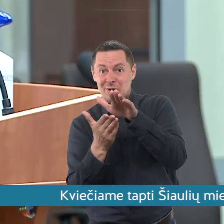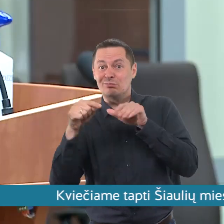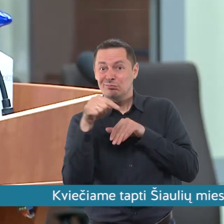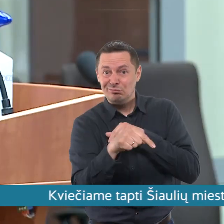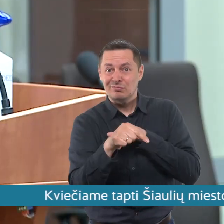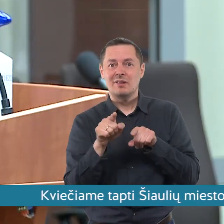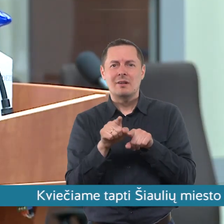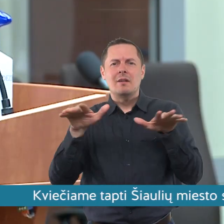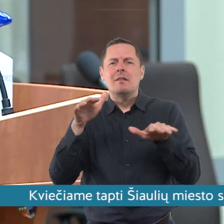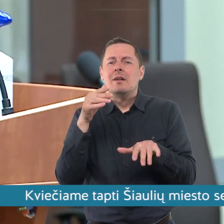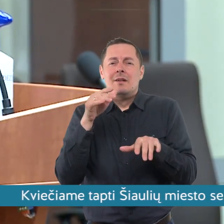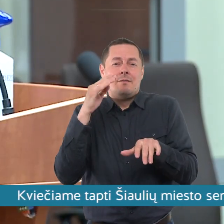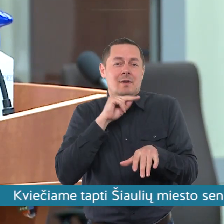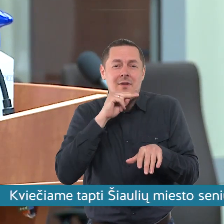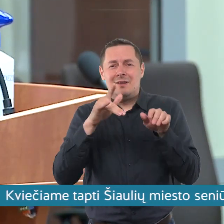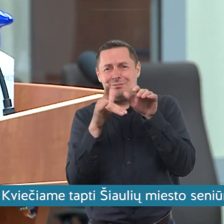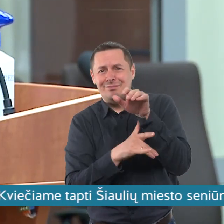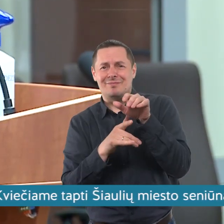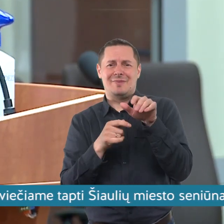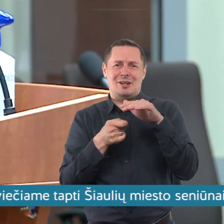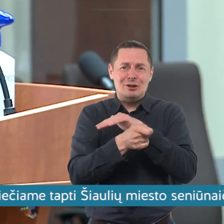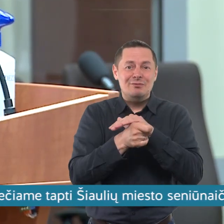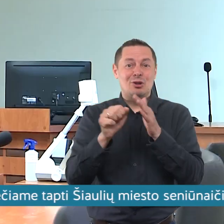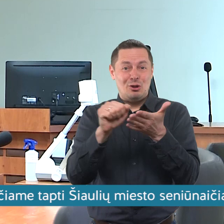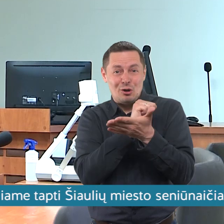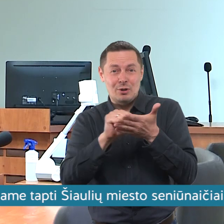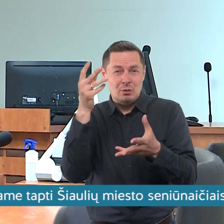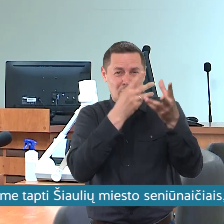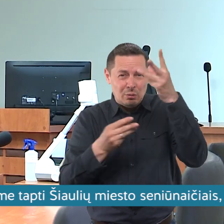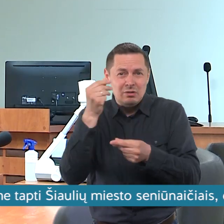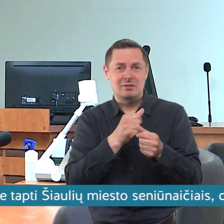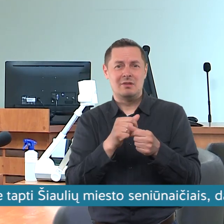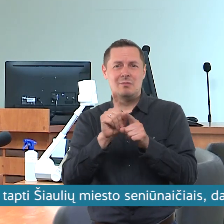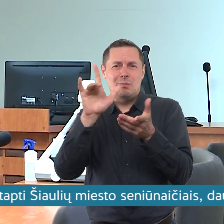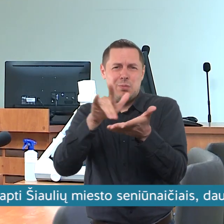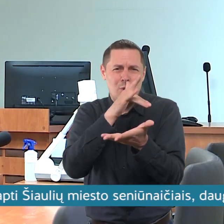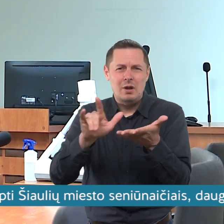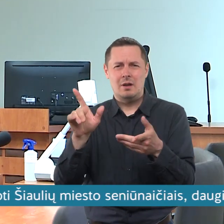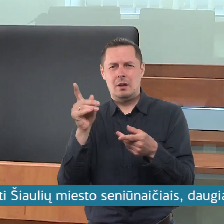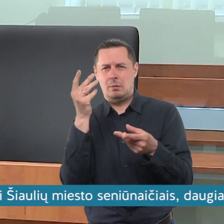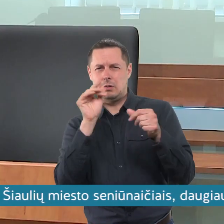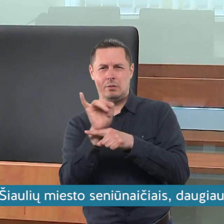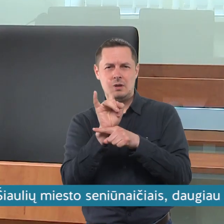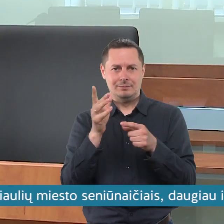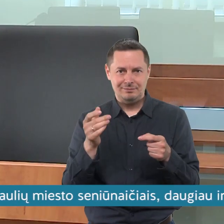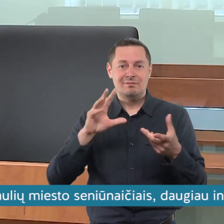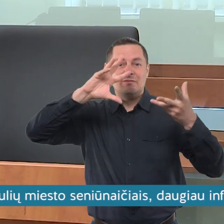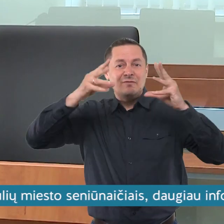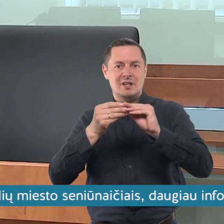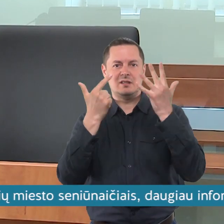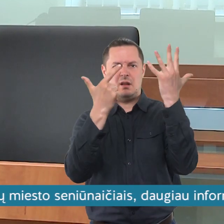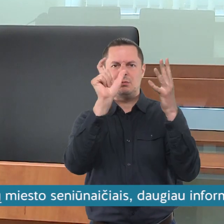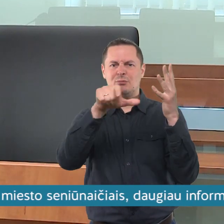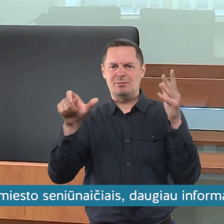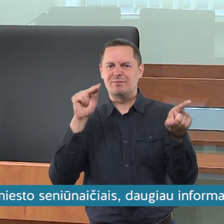veikomis, Kišininkavimų, papirkimų, dokumentų klastojimų ir apgūlingų buhalterinės apskutuos tvarkimų kaltinami buvo septyni